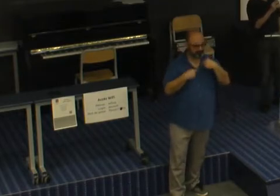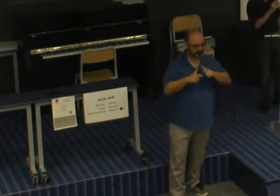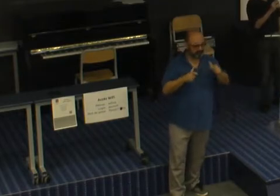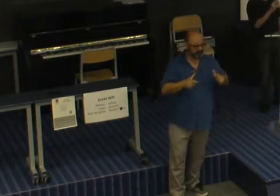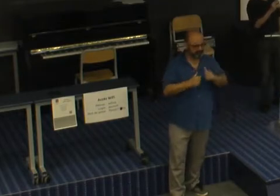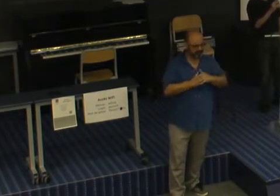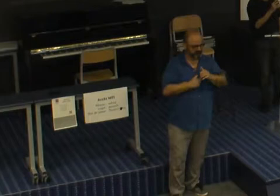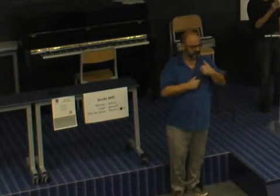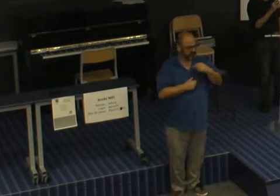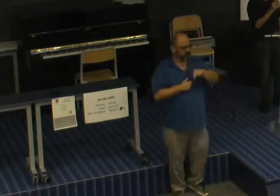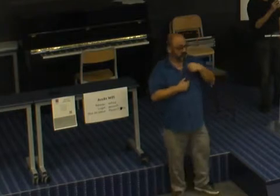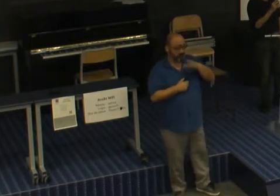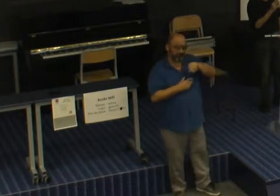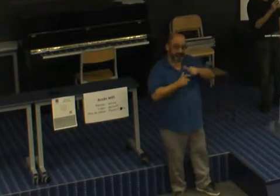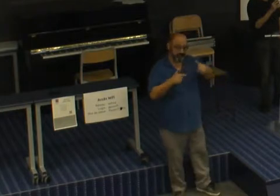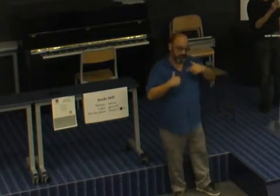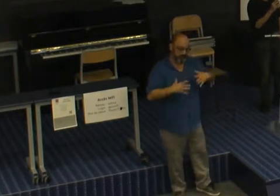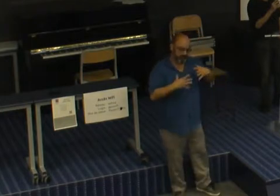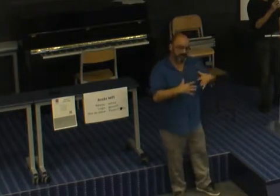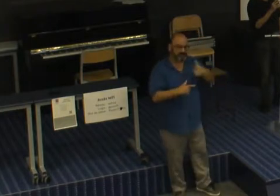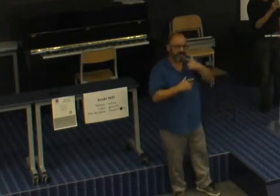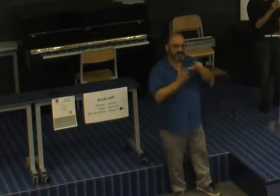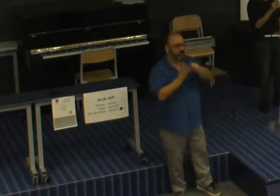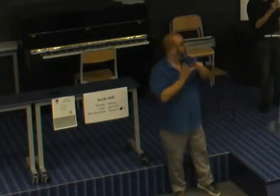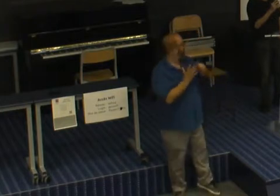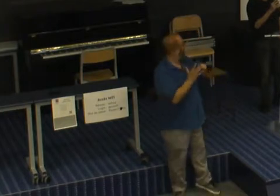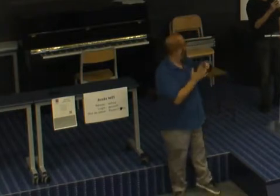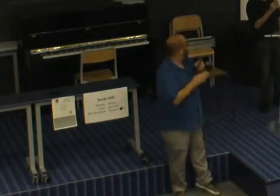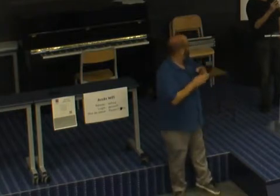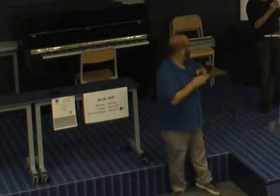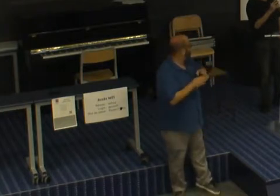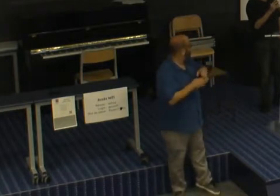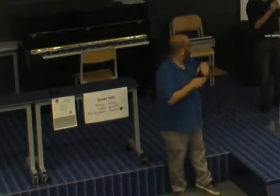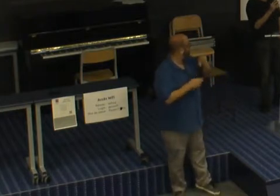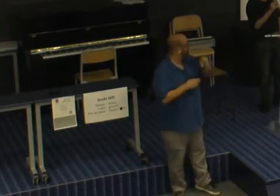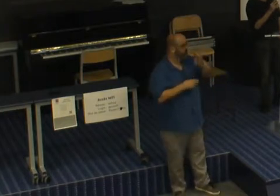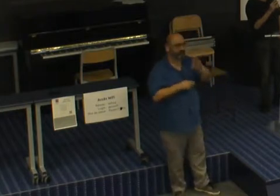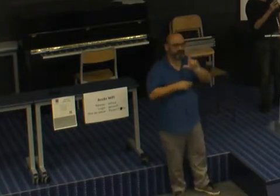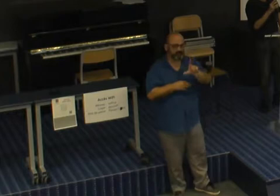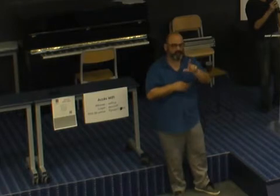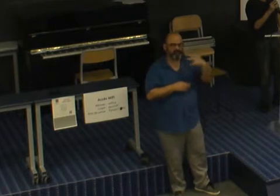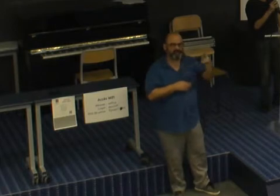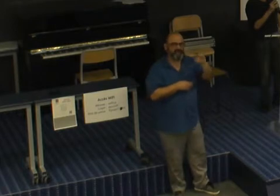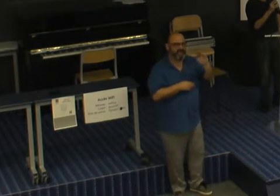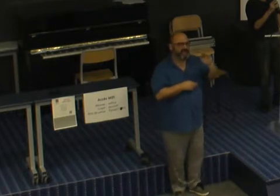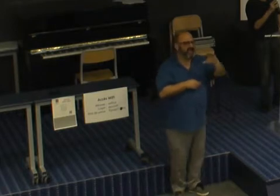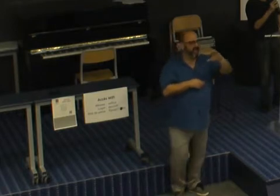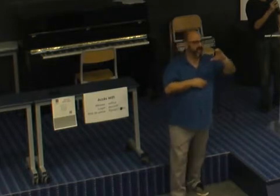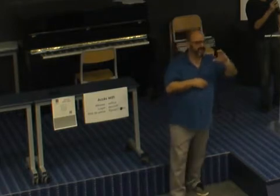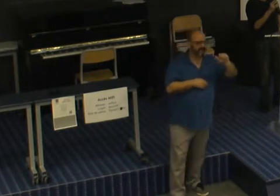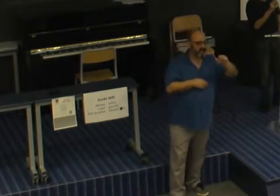laquelle la boîte s'est engagée, c'est la loi HB2, en Calioreline du Nord. La loi HB2, c'est, en gros,